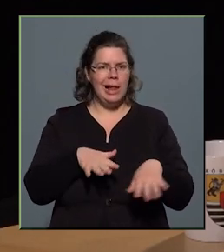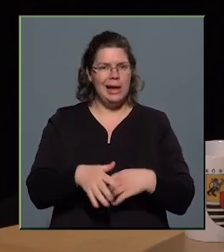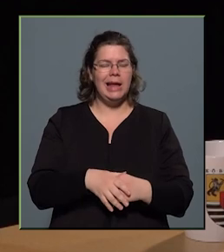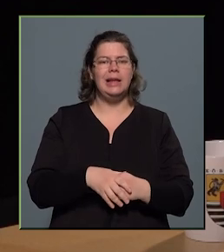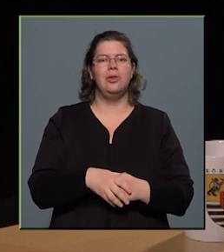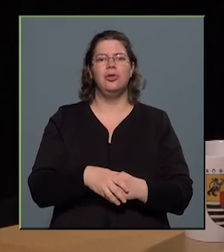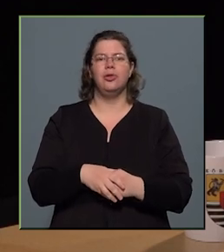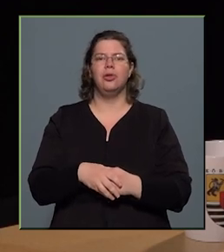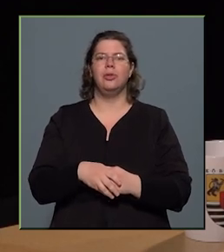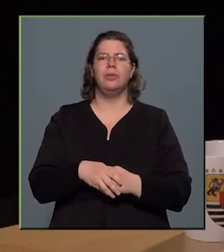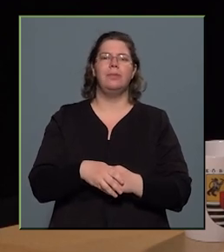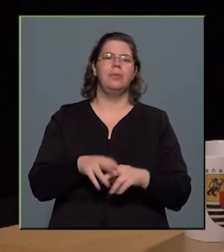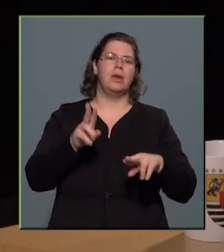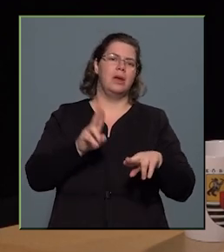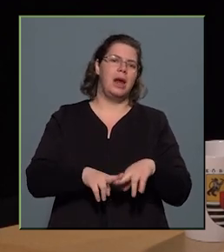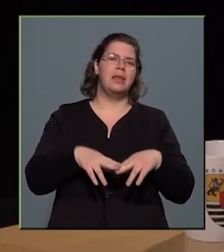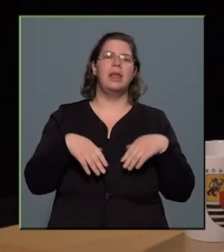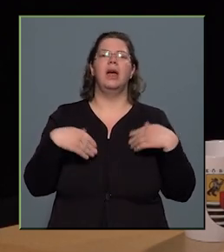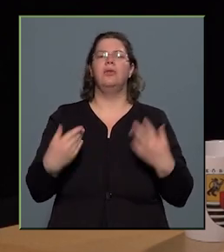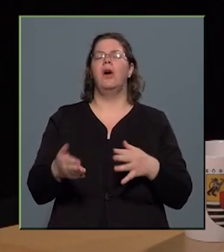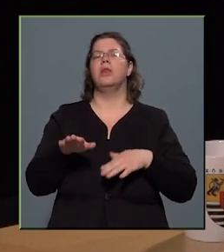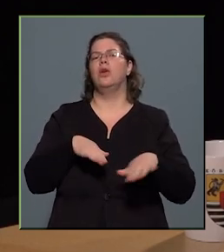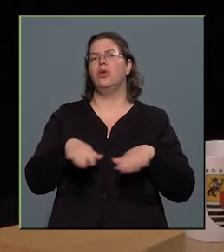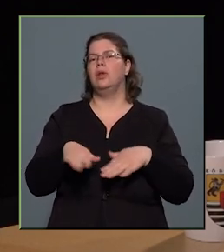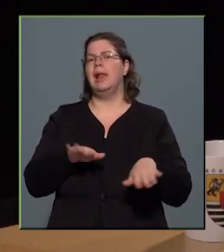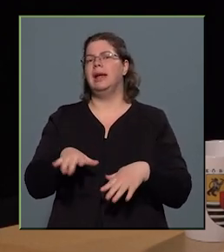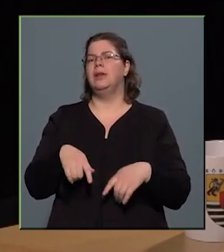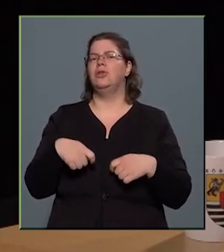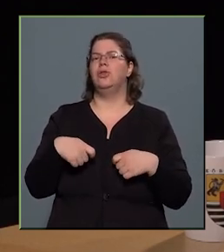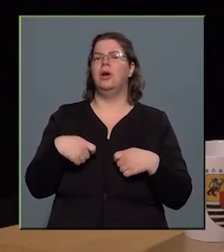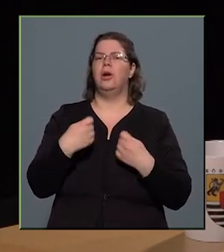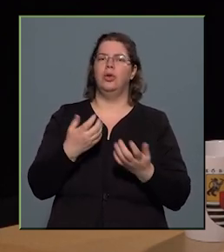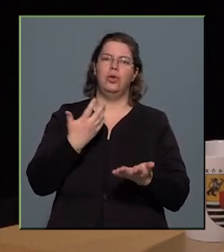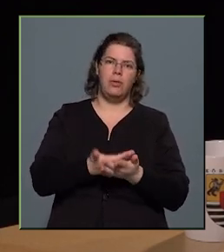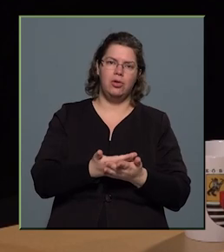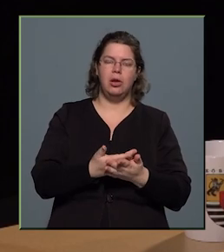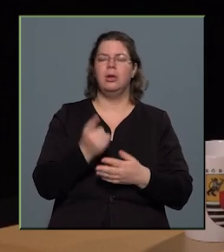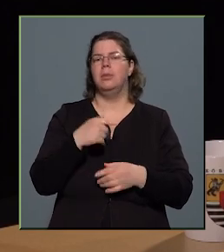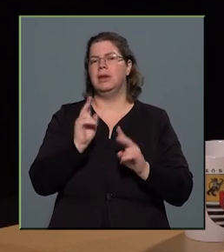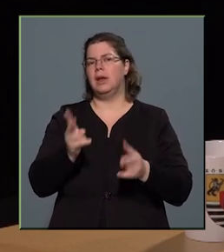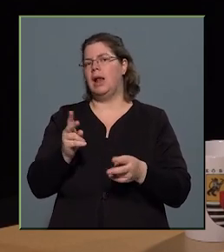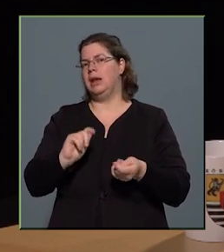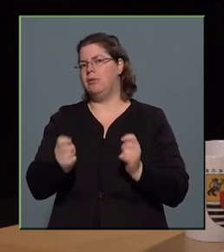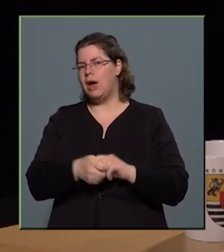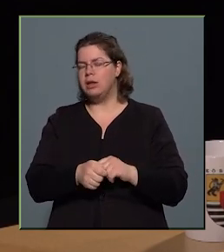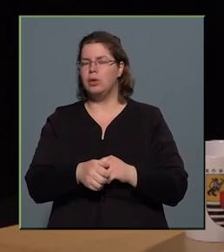rendszerek, vagy a közlekedésre adott, leadott javaslatok, mint kellene változtatni.